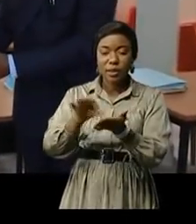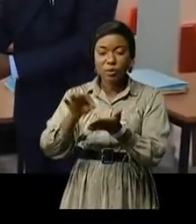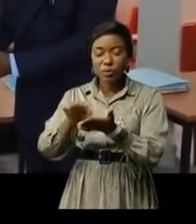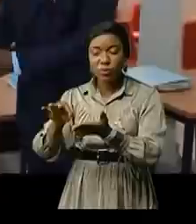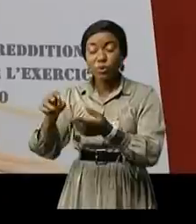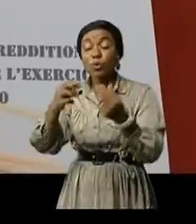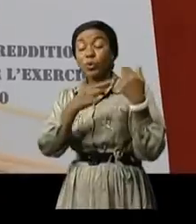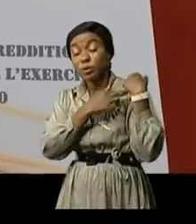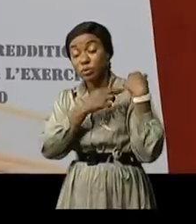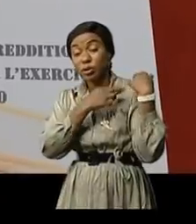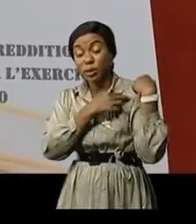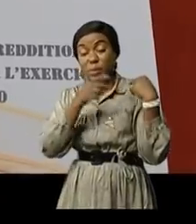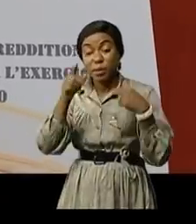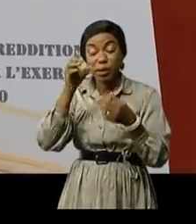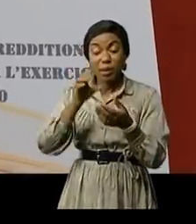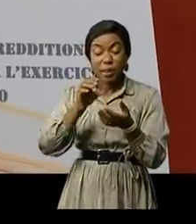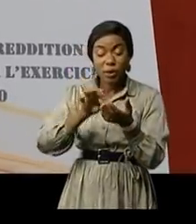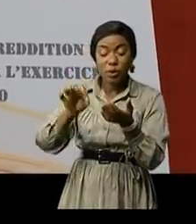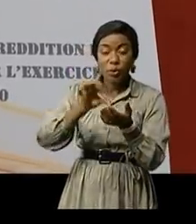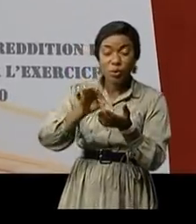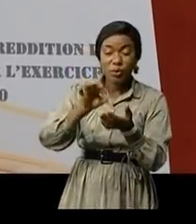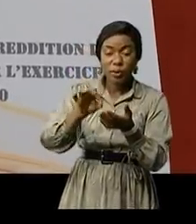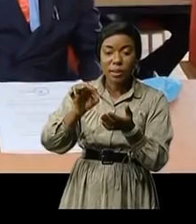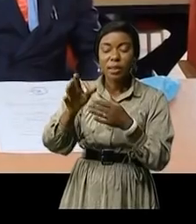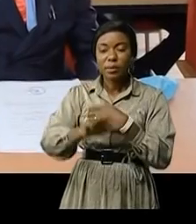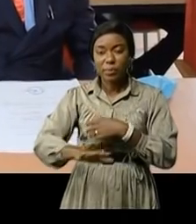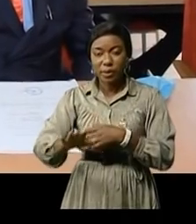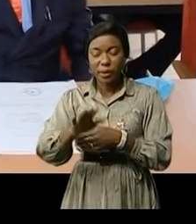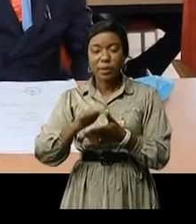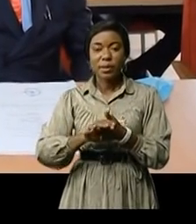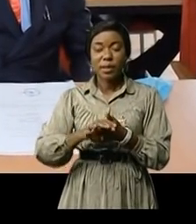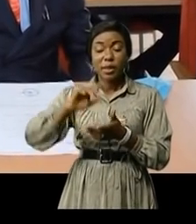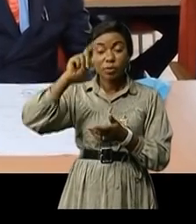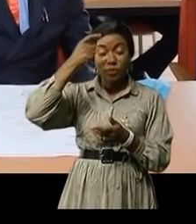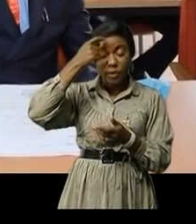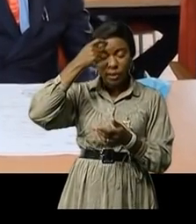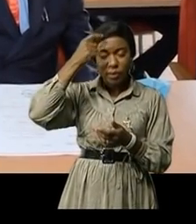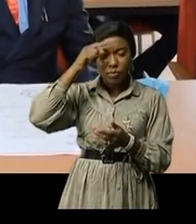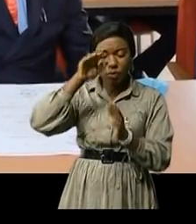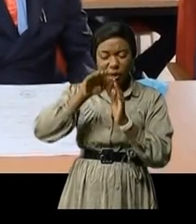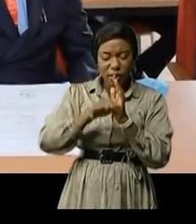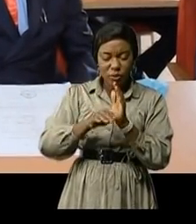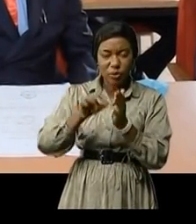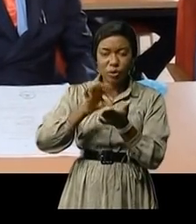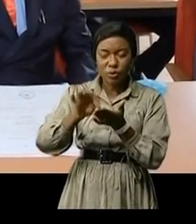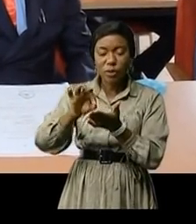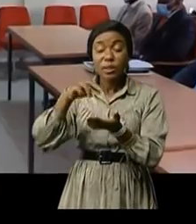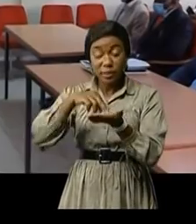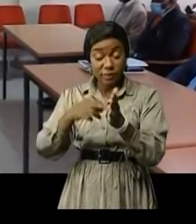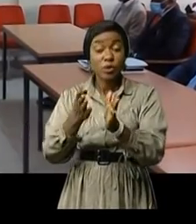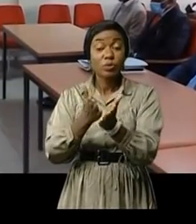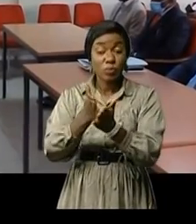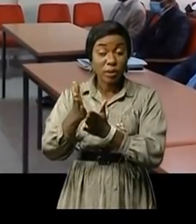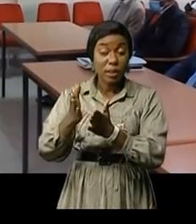institution de comptes du pays Selon le gouverneur Kabamba la reddition des comptes concept de droit et de sciences